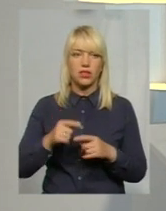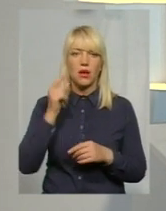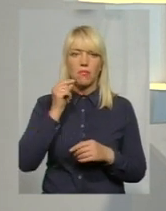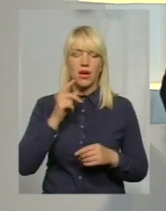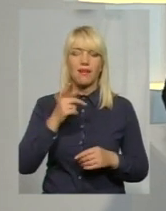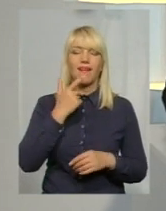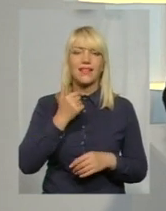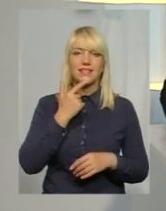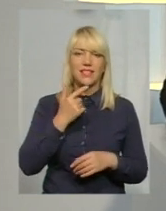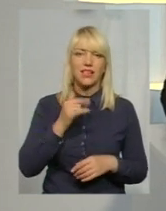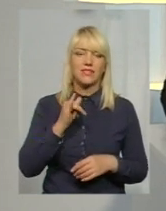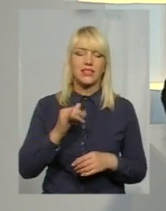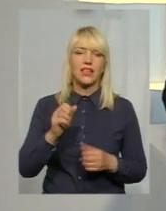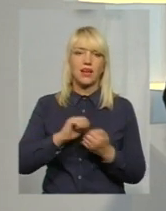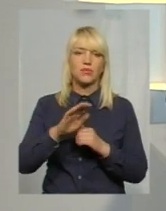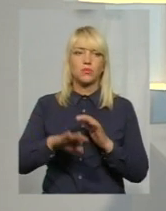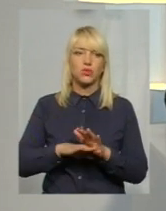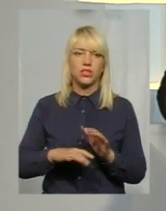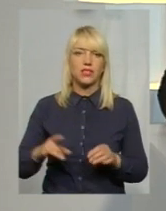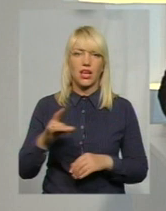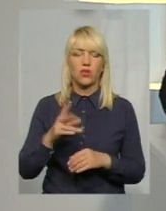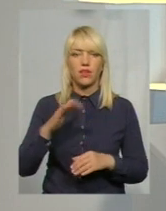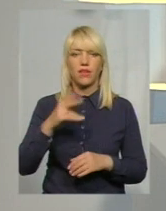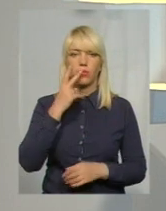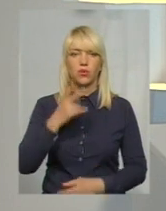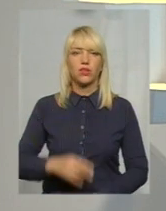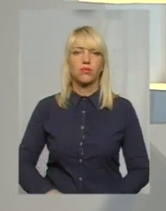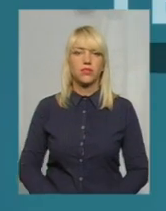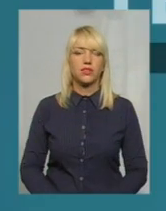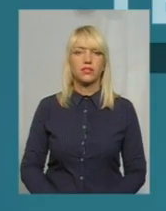Красилівського та Кам'янець-Подільського районів. Давайте подивимось.